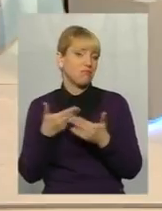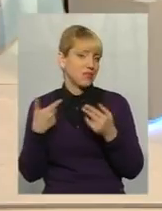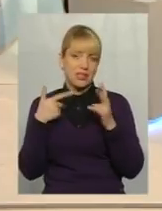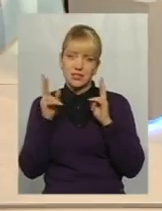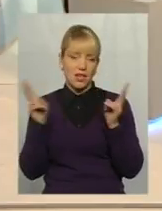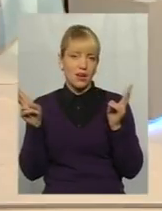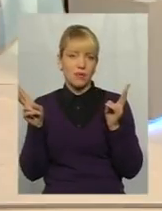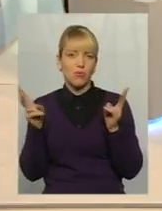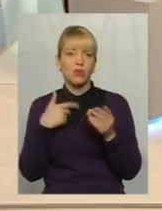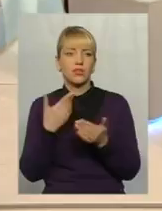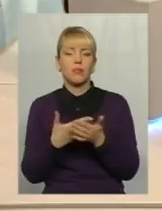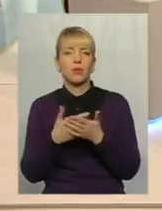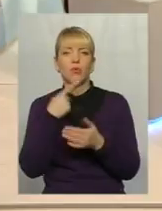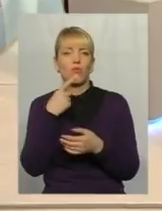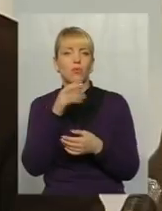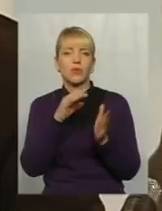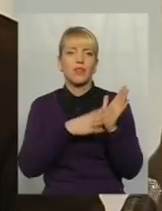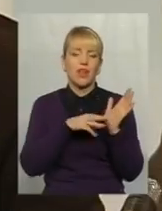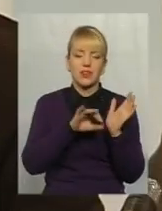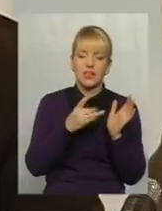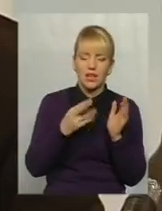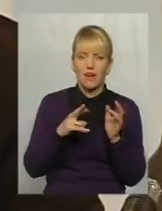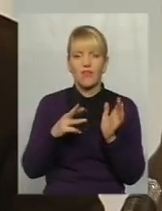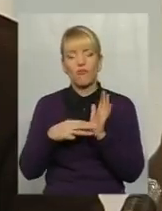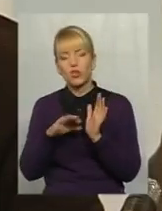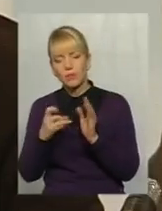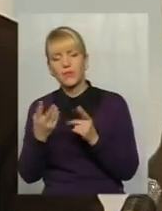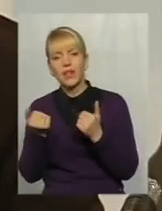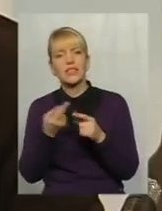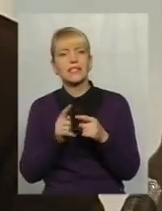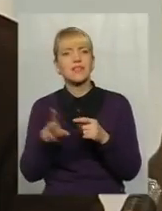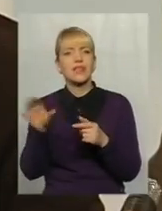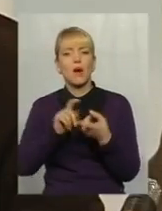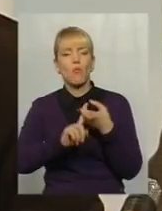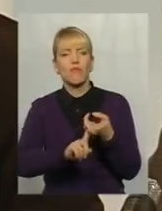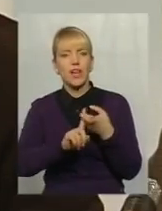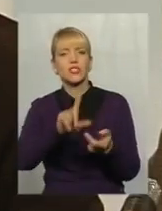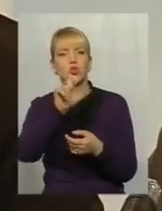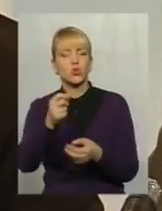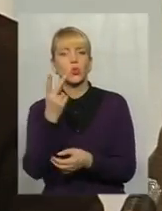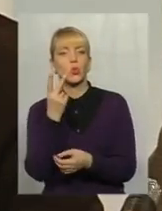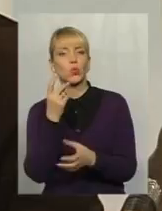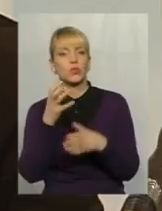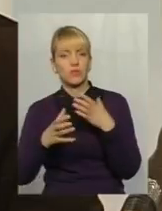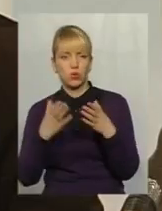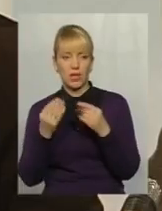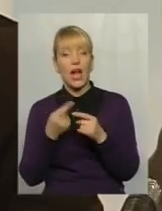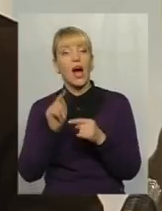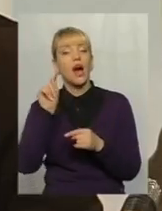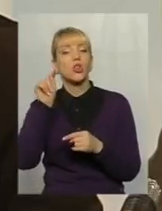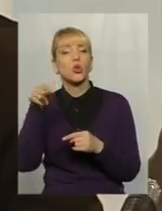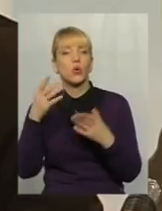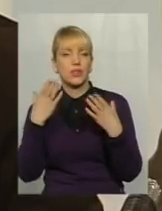Ми зараз говоримо про 9 травня, про 8 травня. Так, це все пов'язане із Другою світовою війною. Але о той День перемоги,